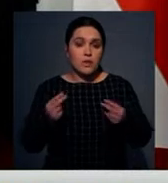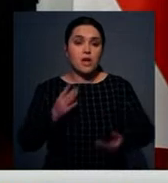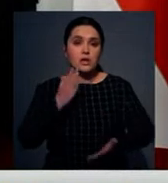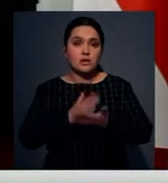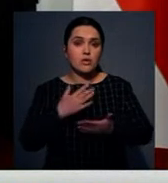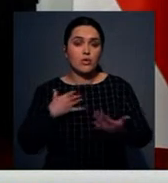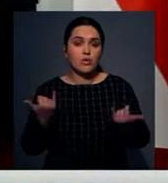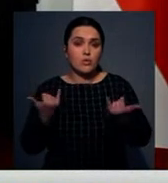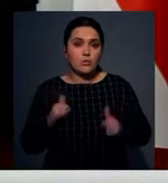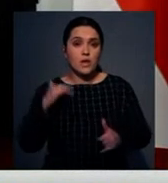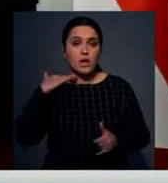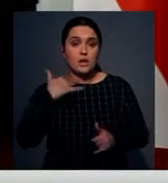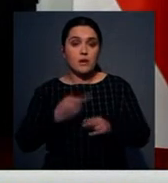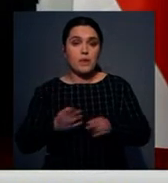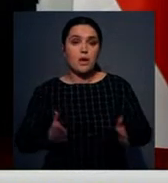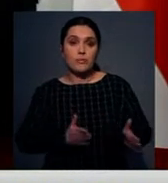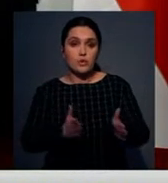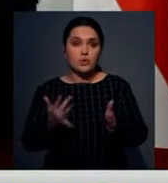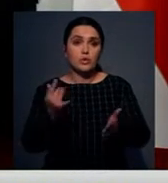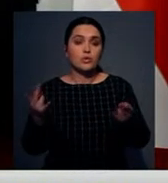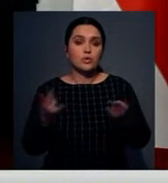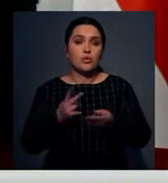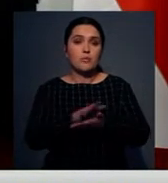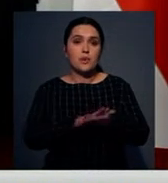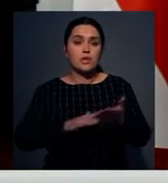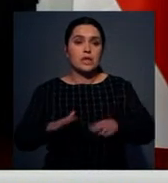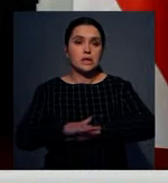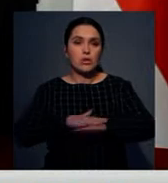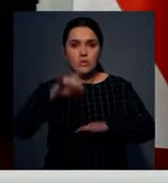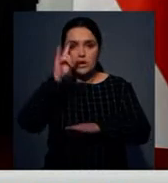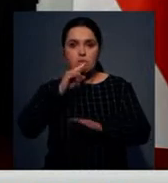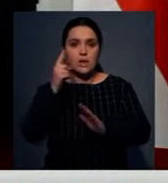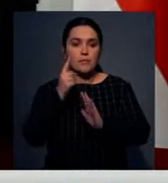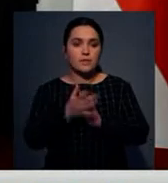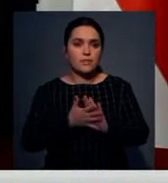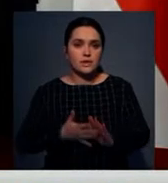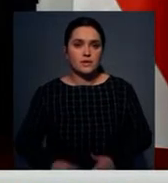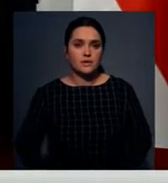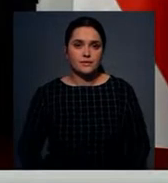вот этот путь должен быть продолжен, и народ Казахстана это прекрасно понимает.